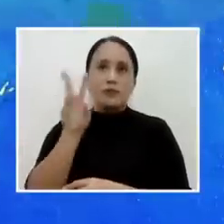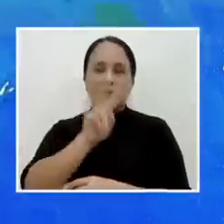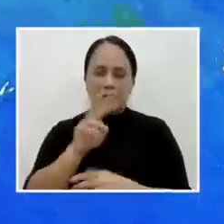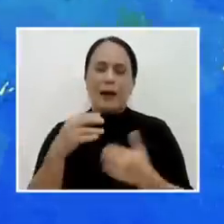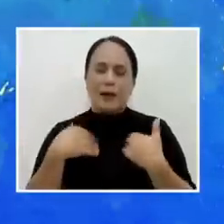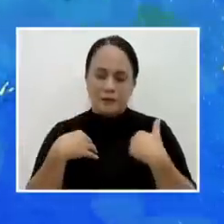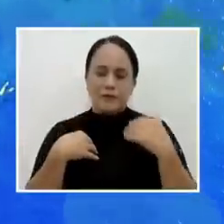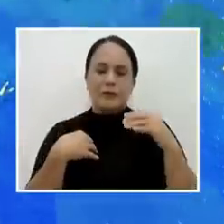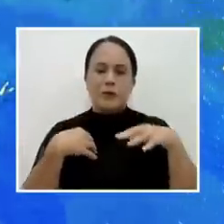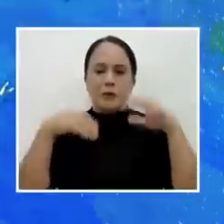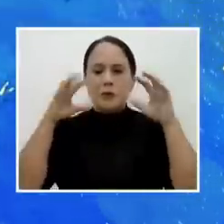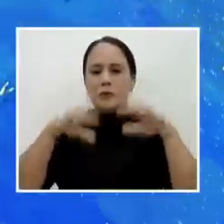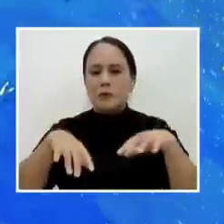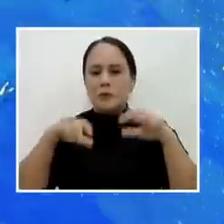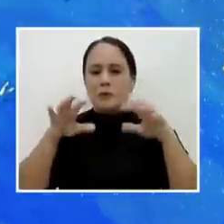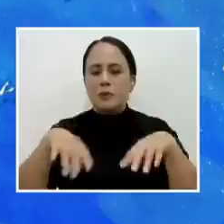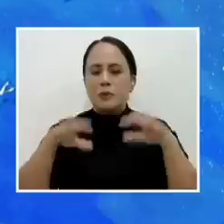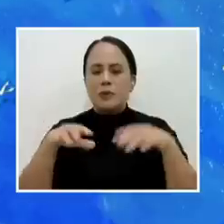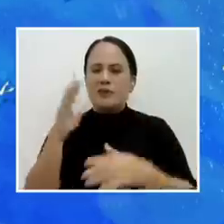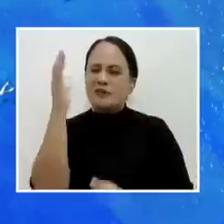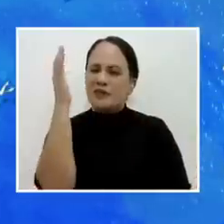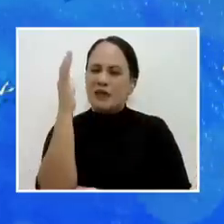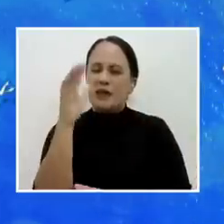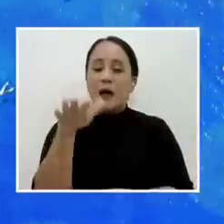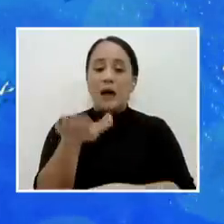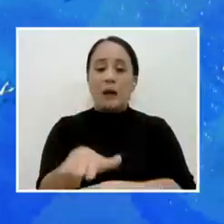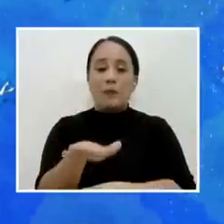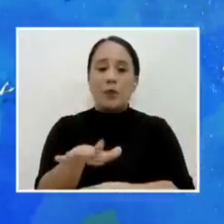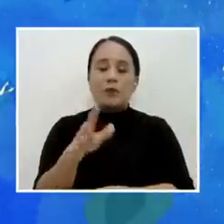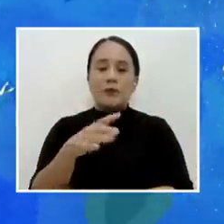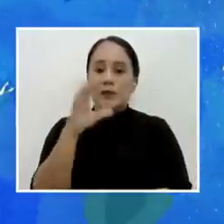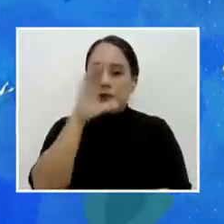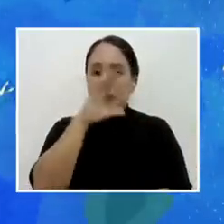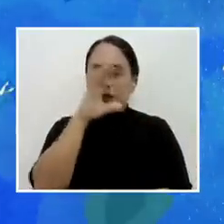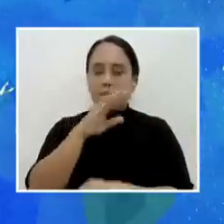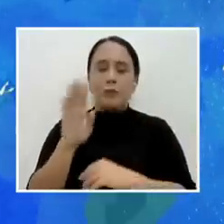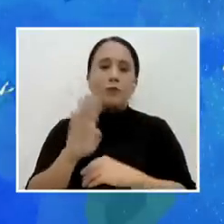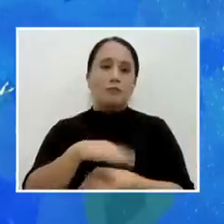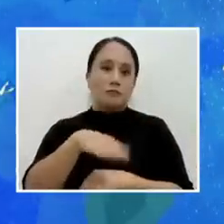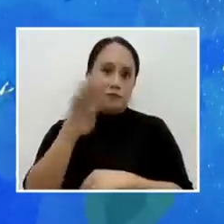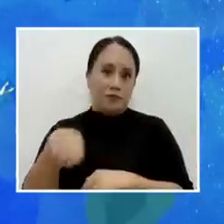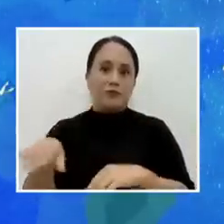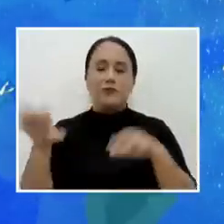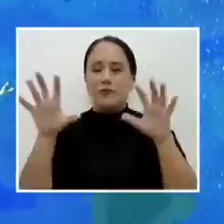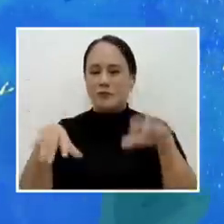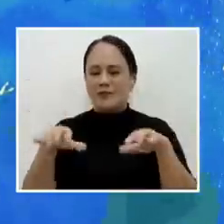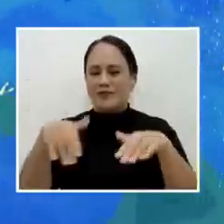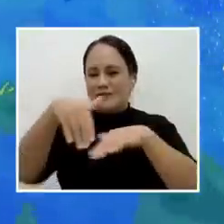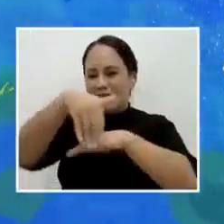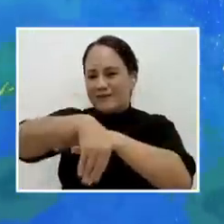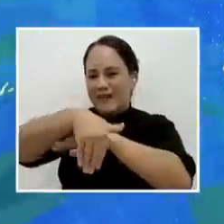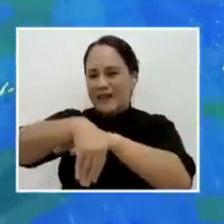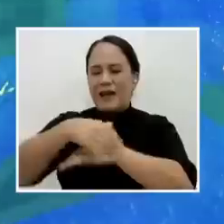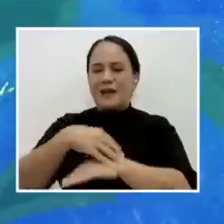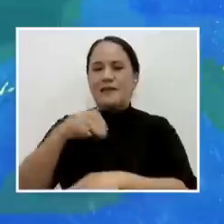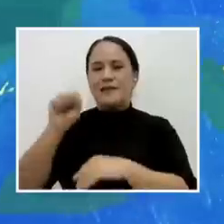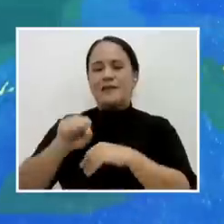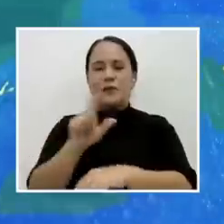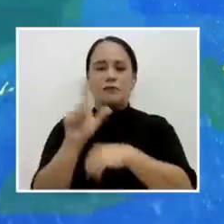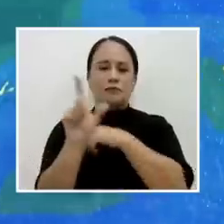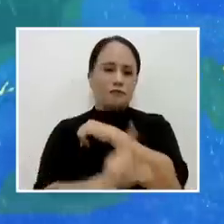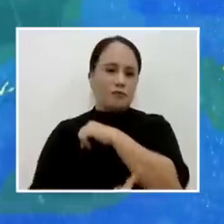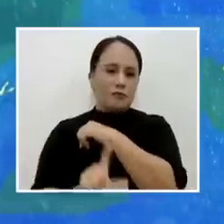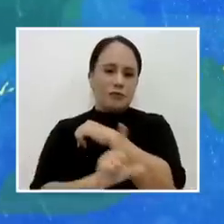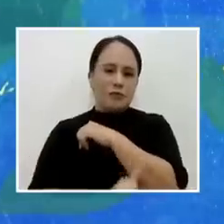bandang tanghali. Pagsapit naman ang hapon sa May Cebu at Bohol uulan. At sa gabi, sa Southern Leyte, dito po sa May